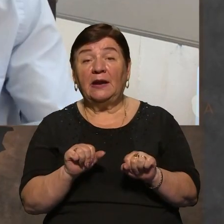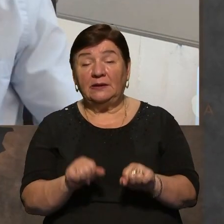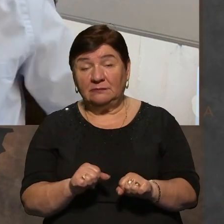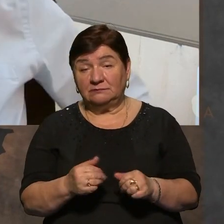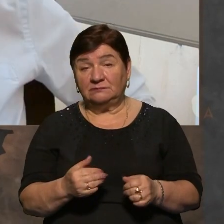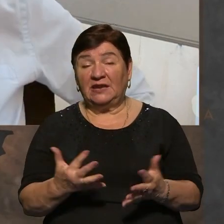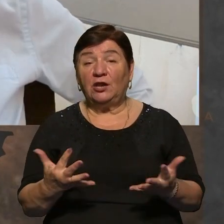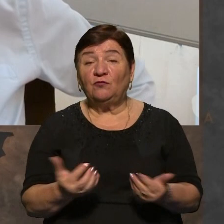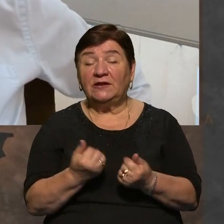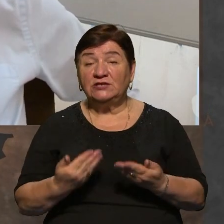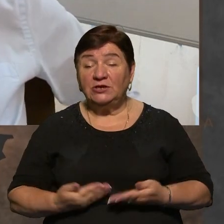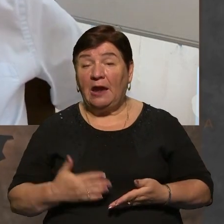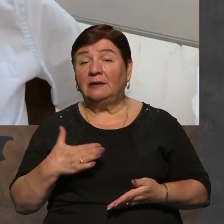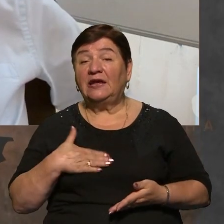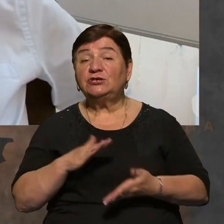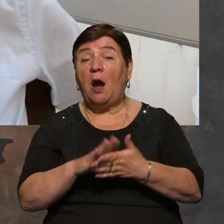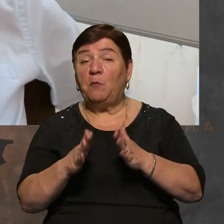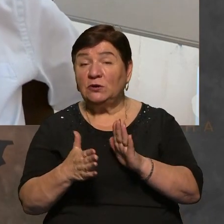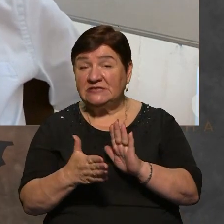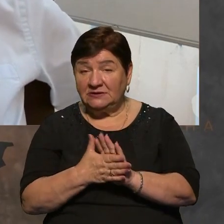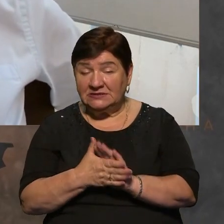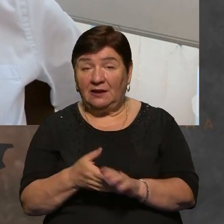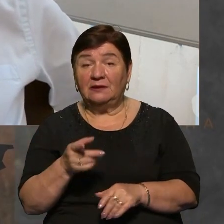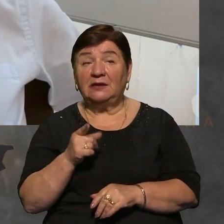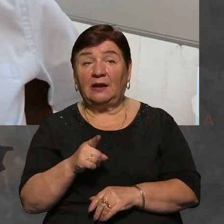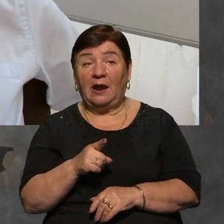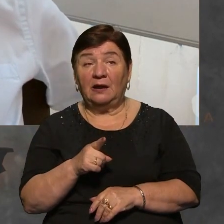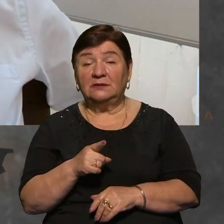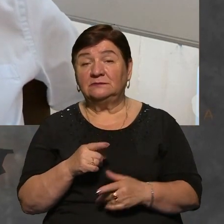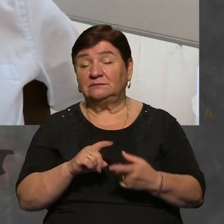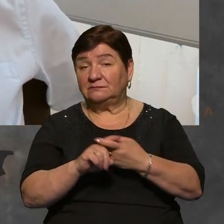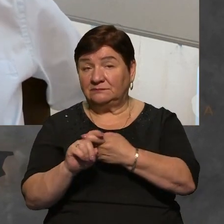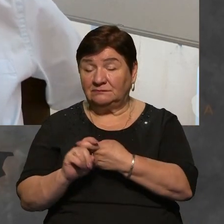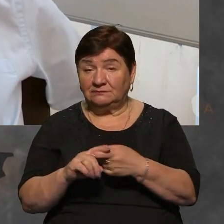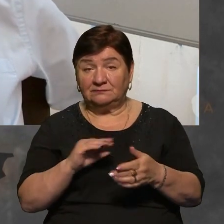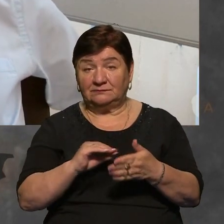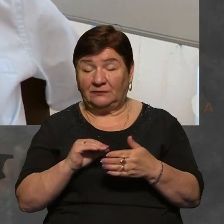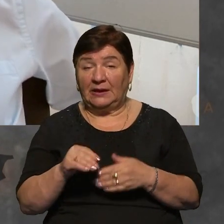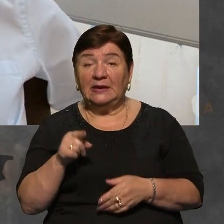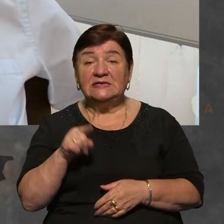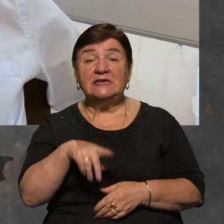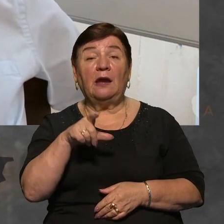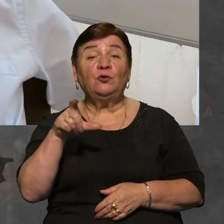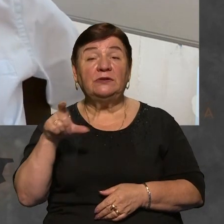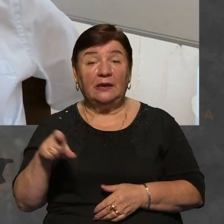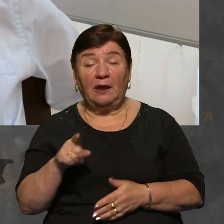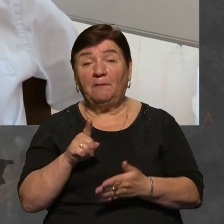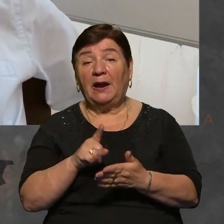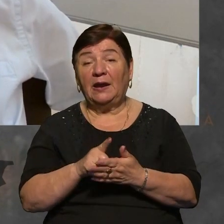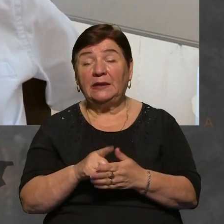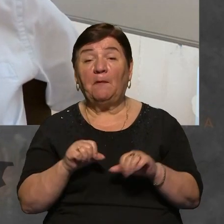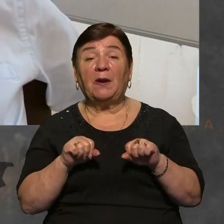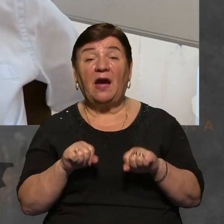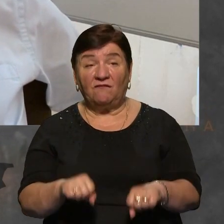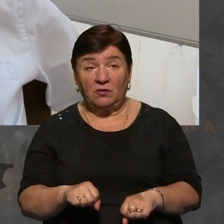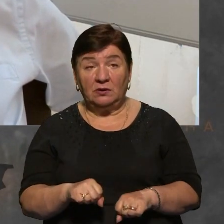життя. Тому наша позиція, що коли виникає, ось конкретно ситуація описав, що ця людина має мати право